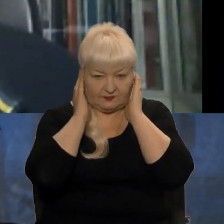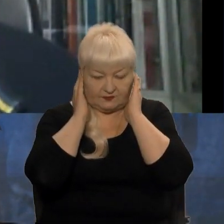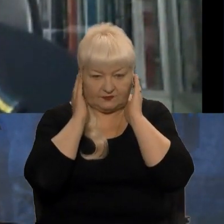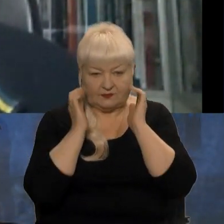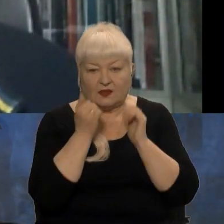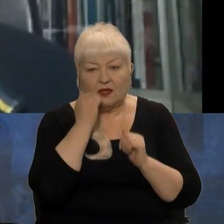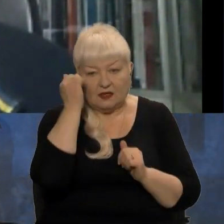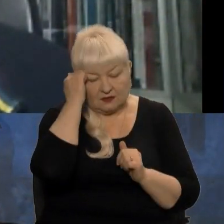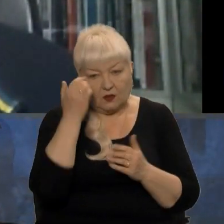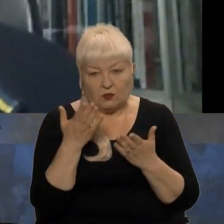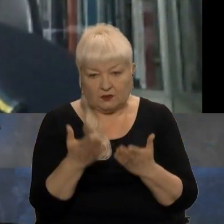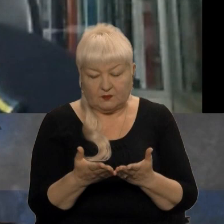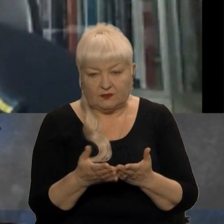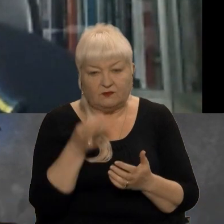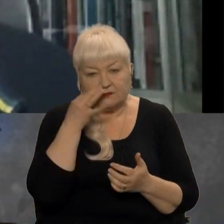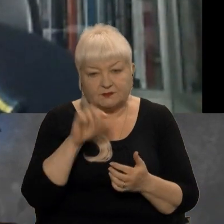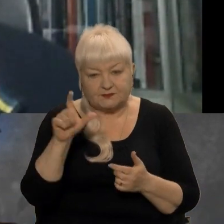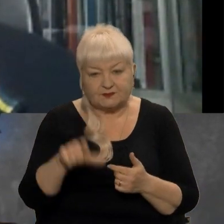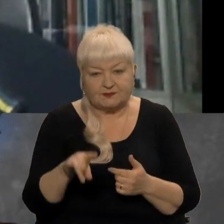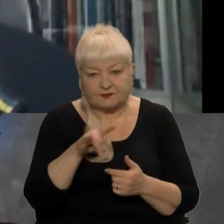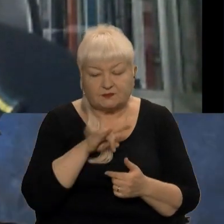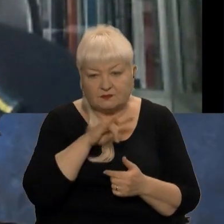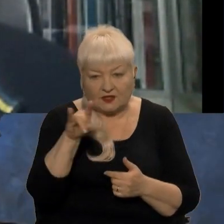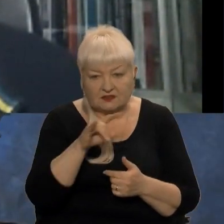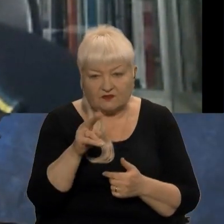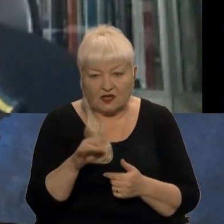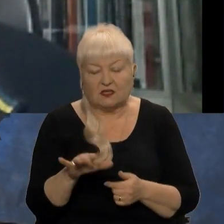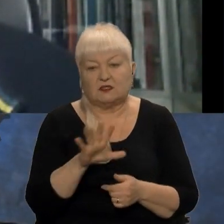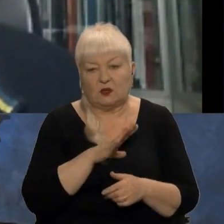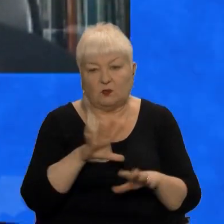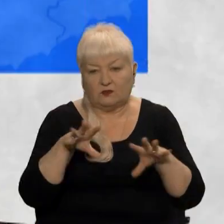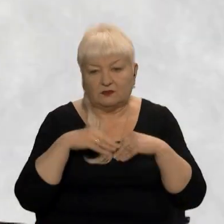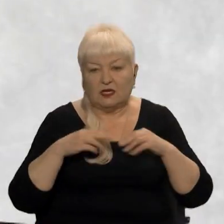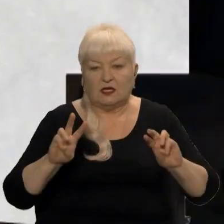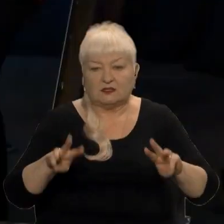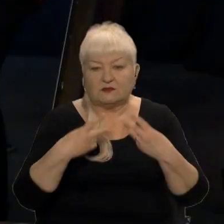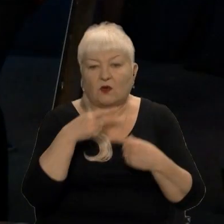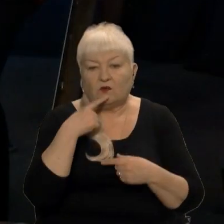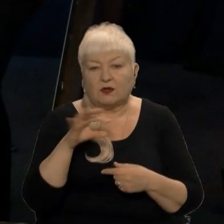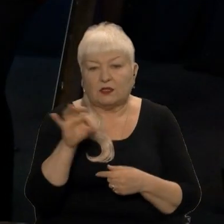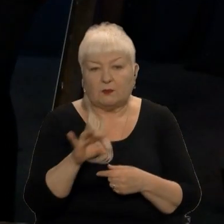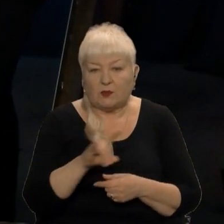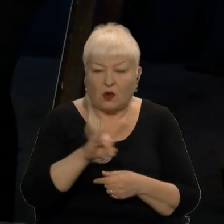Дякуємо вам, пане Ларею.